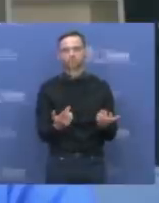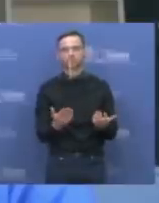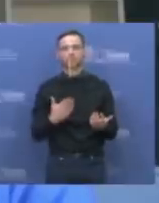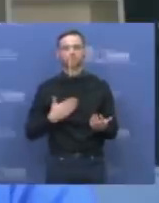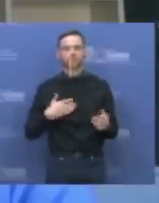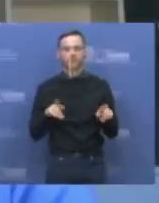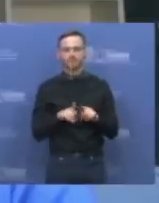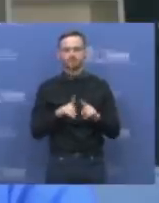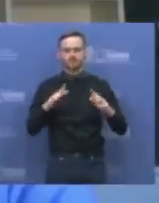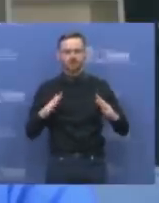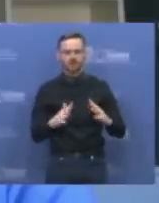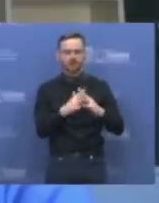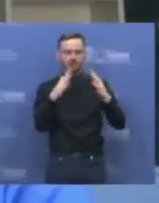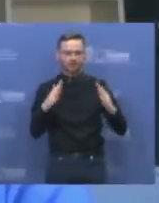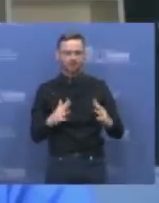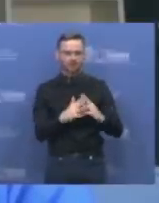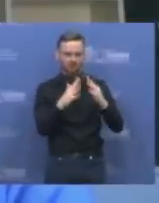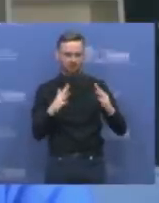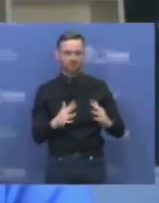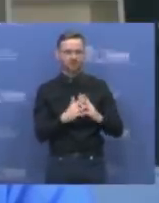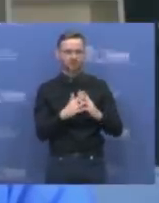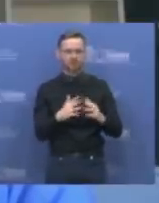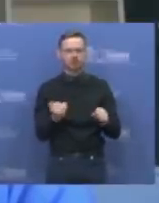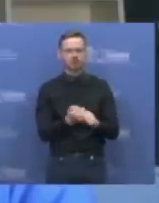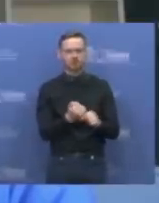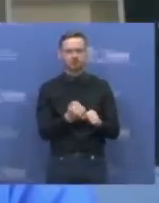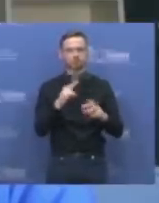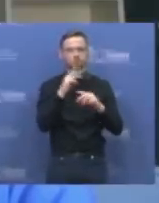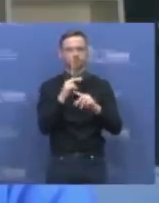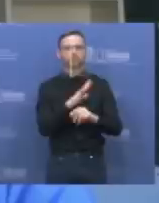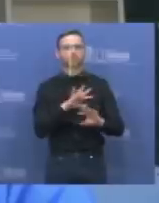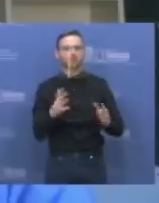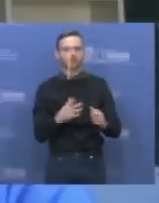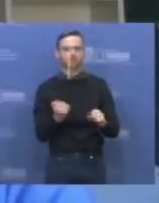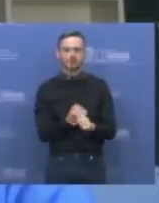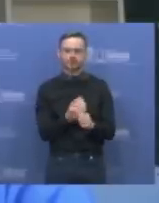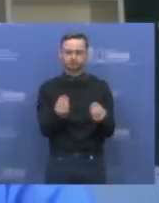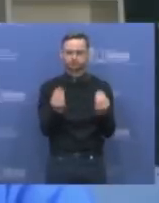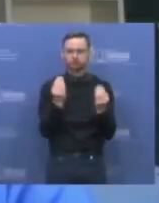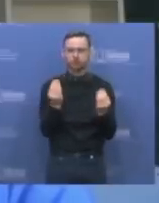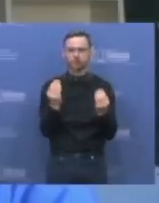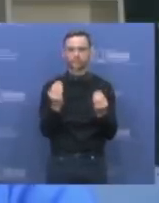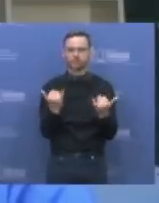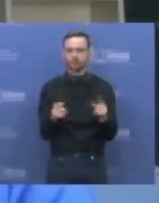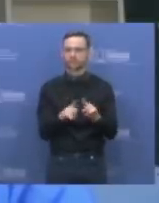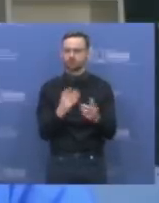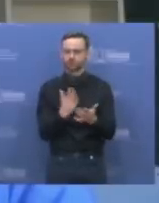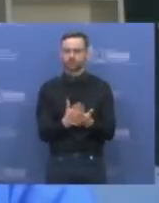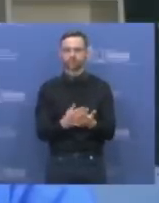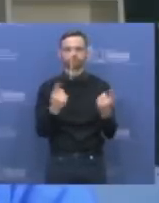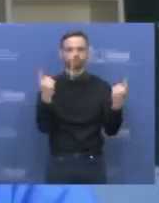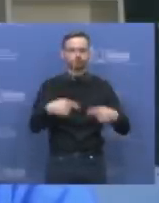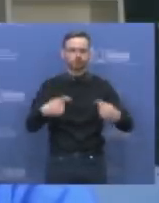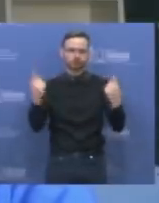mūšio laukas, kuriuose mes turime išmokti pamokas, kuriuos kainuoja ir kainavo labai brangiai, kad kitą kartą